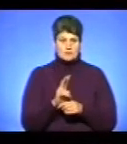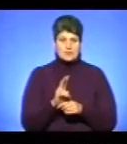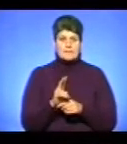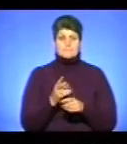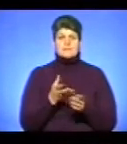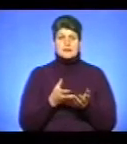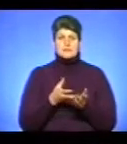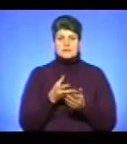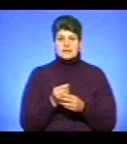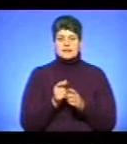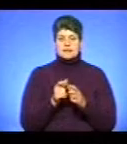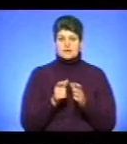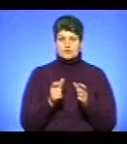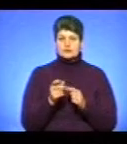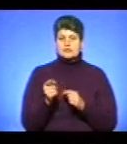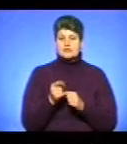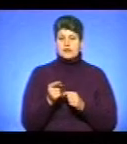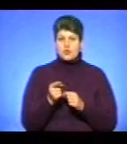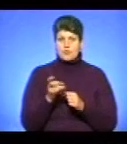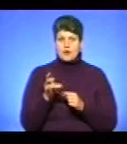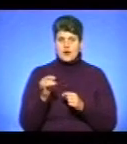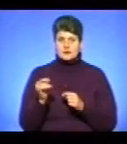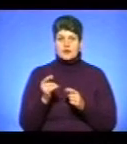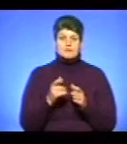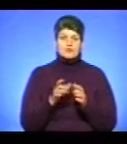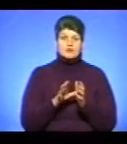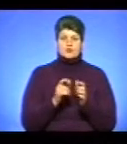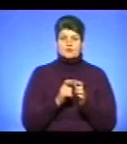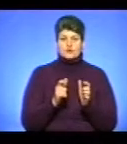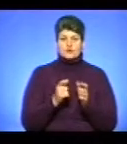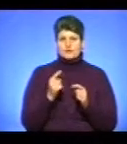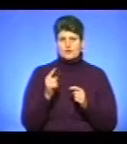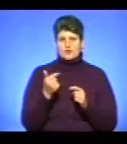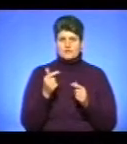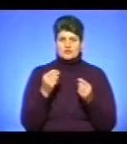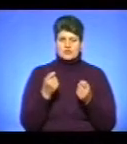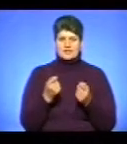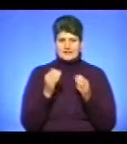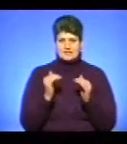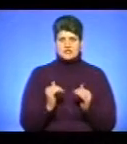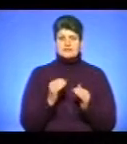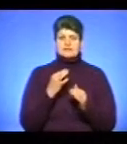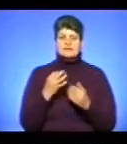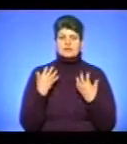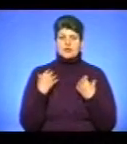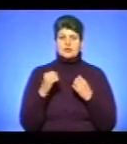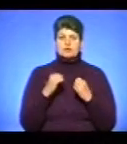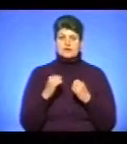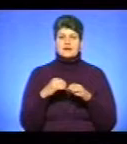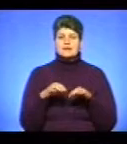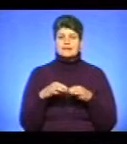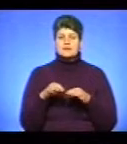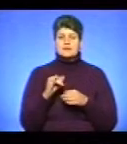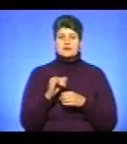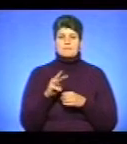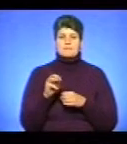розрахунку карткою тернополянина або електронним квитком на гривню дешевше. Повідомив начальник управління транспорту міськради Ігор